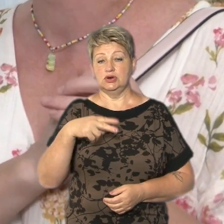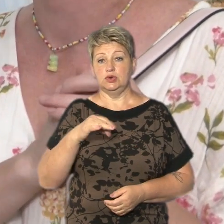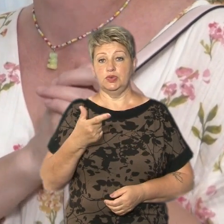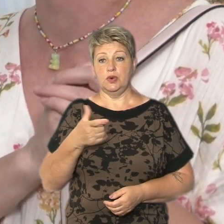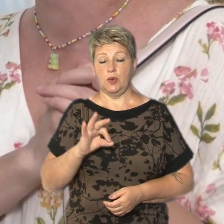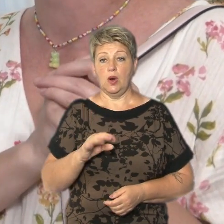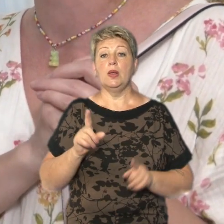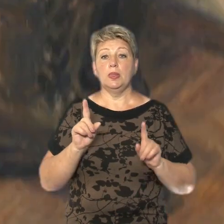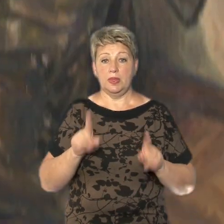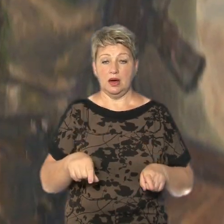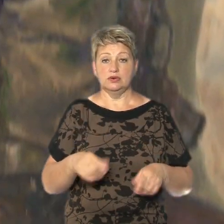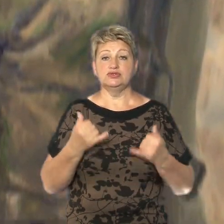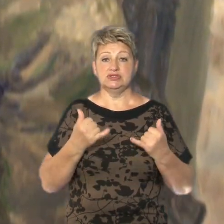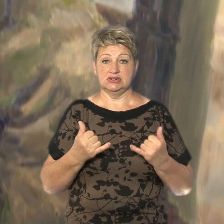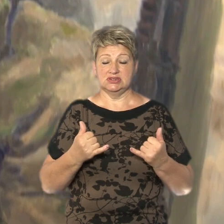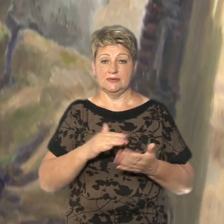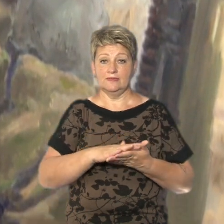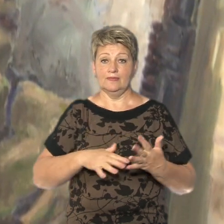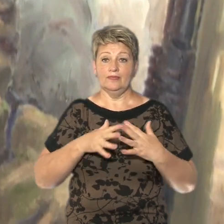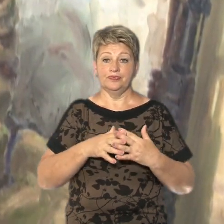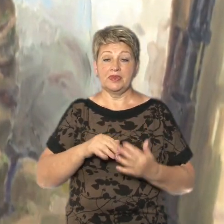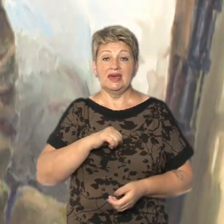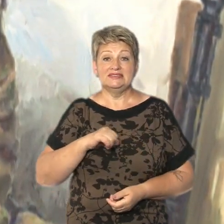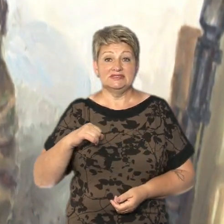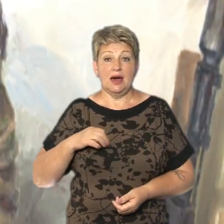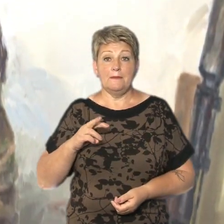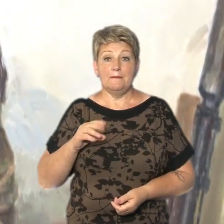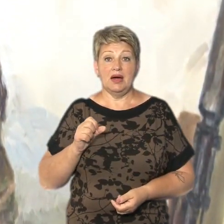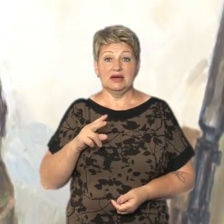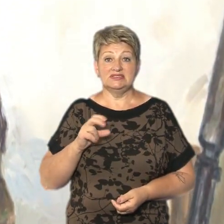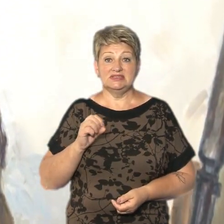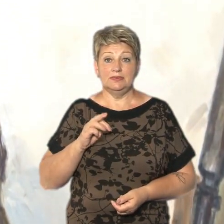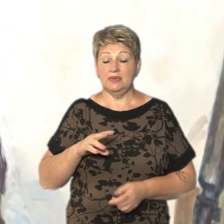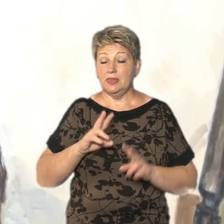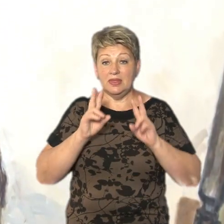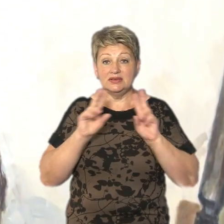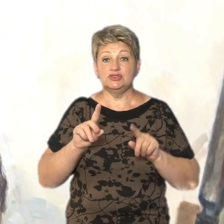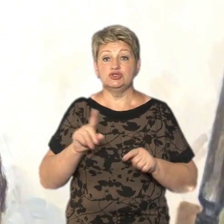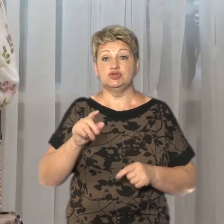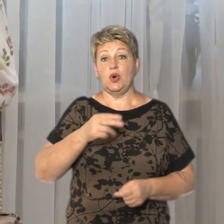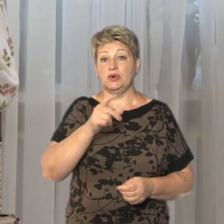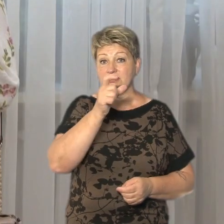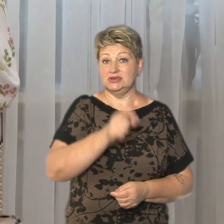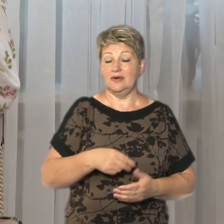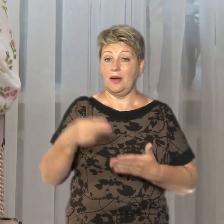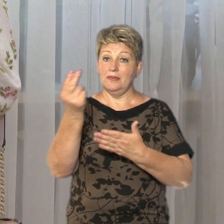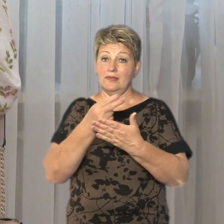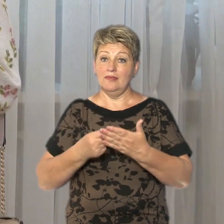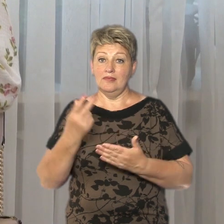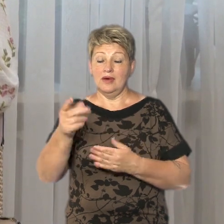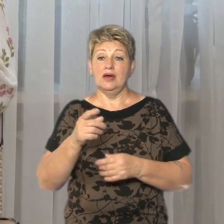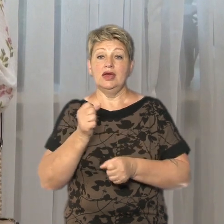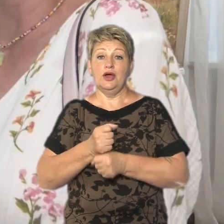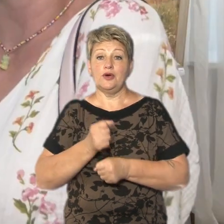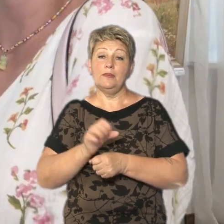також на позиціях. Додаю, що сам Максим не знає, що автор зобразив його у портреті. Щоб повідомити другу новину, роблять фото на